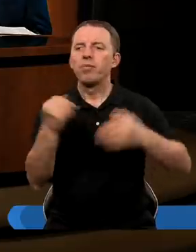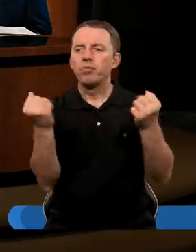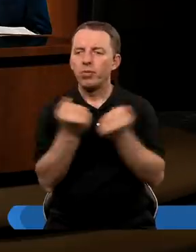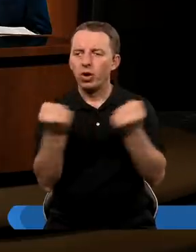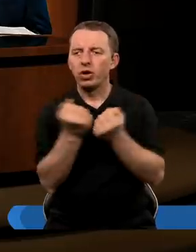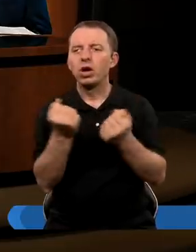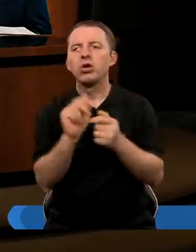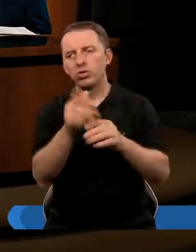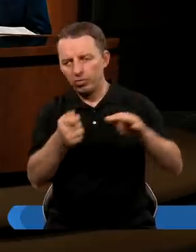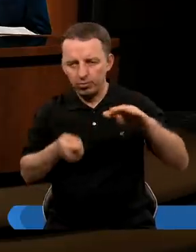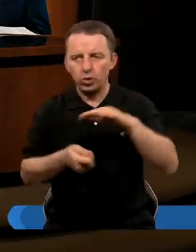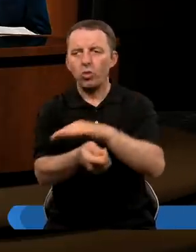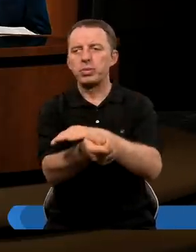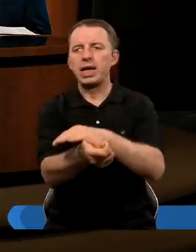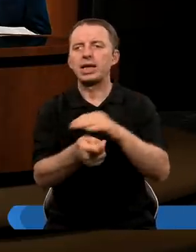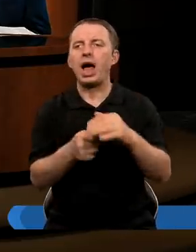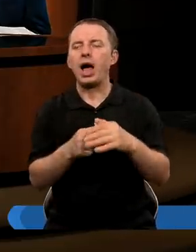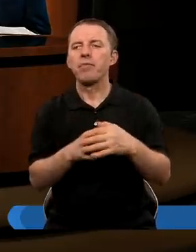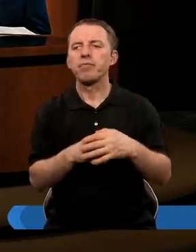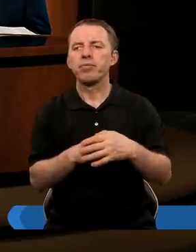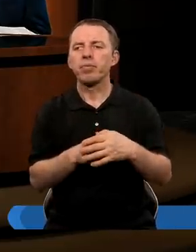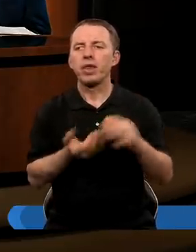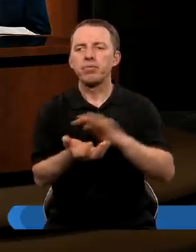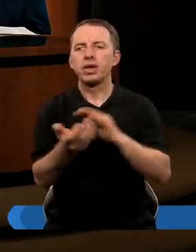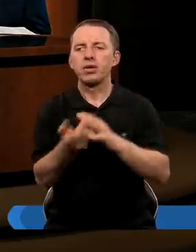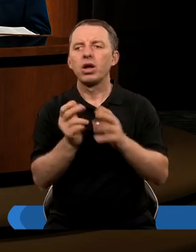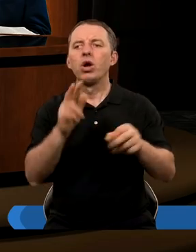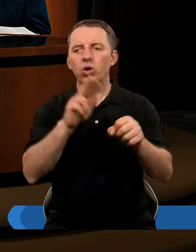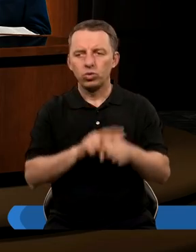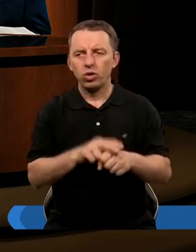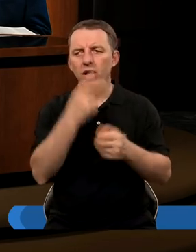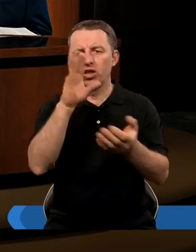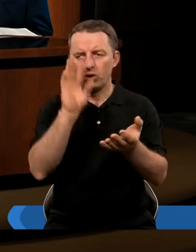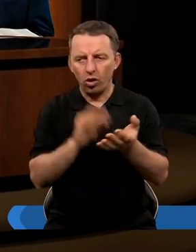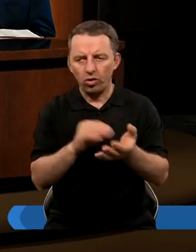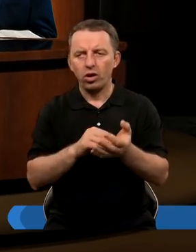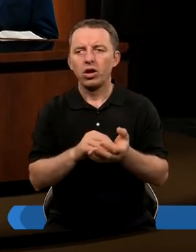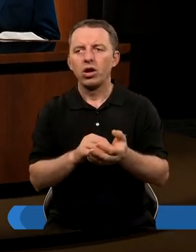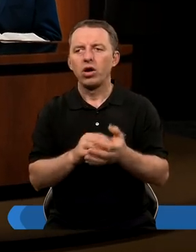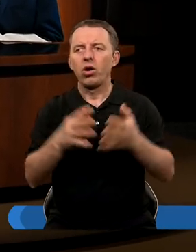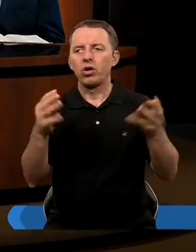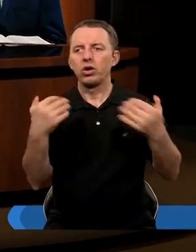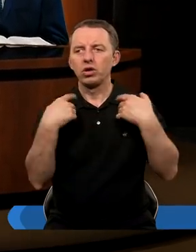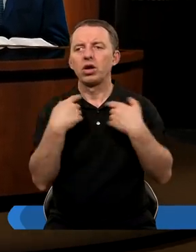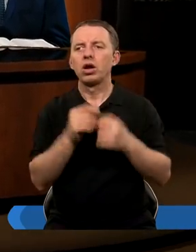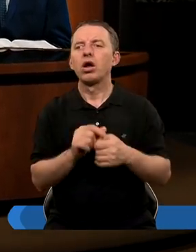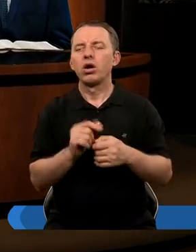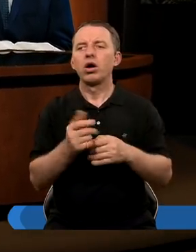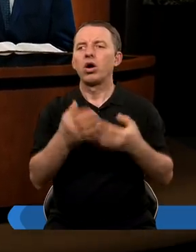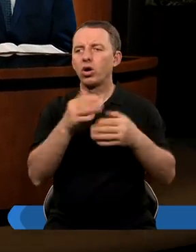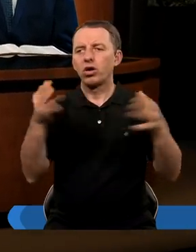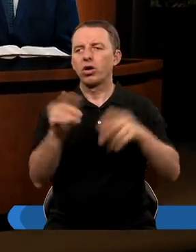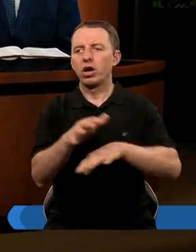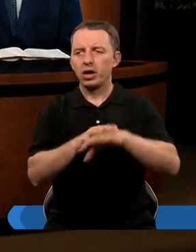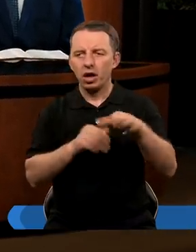mocno, bo zostają wrzuceni do pieca, z którego tego doświadczenia wychodzą ogromną, obronną